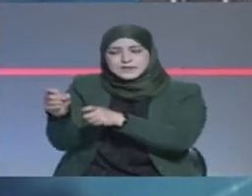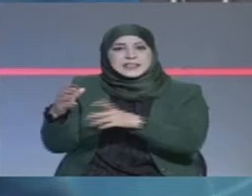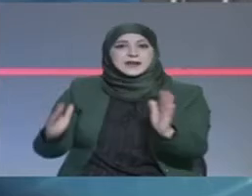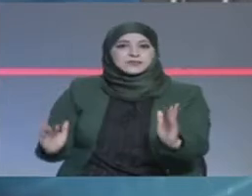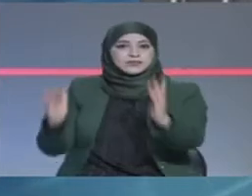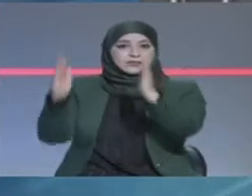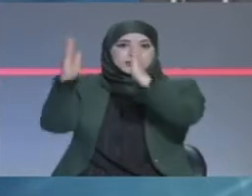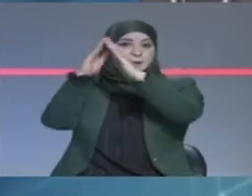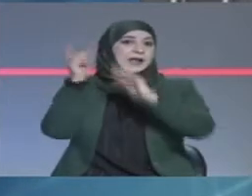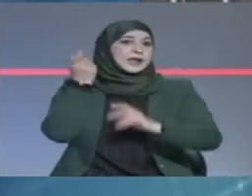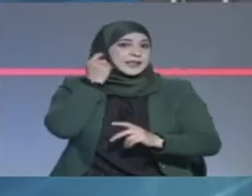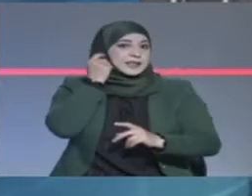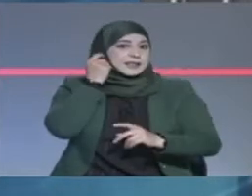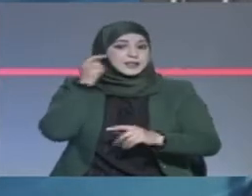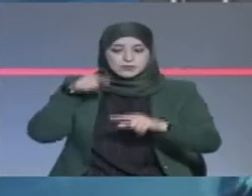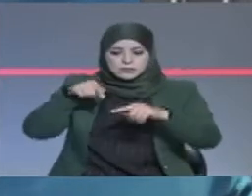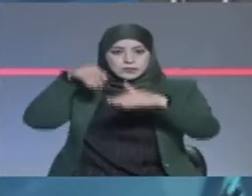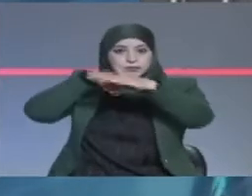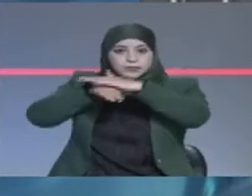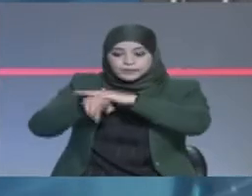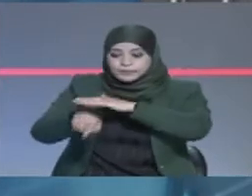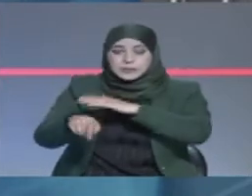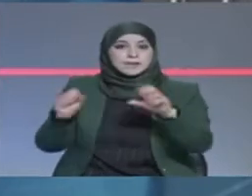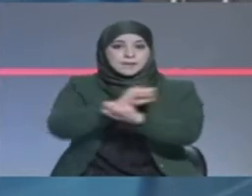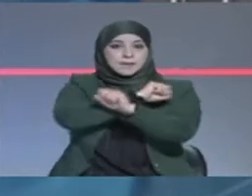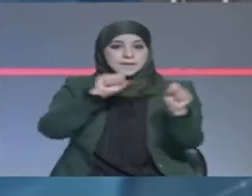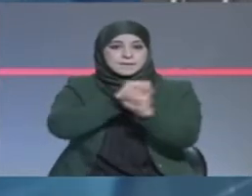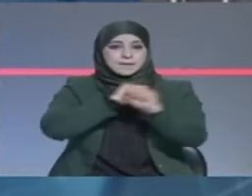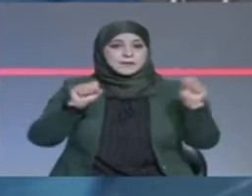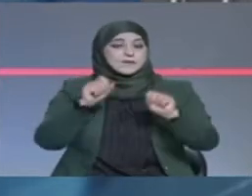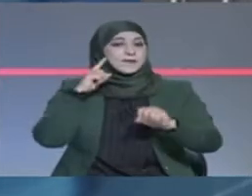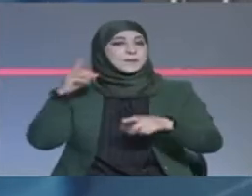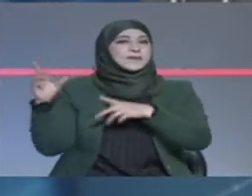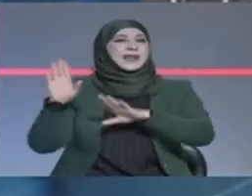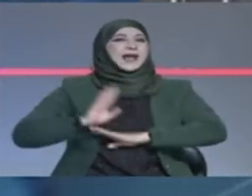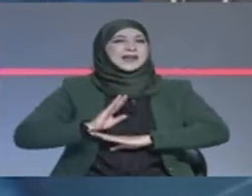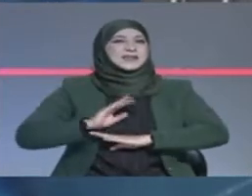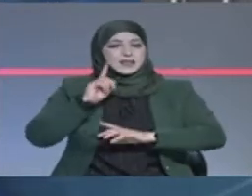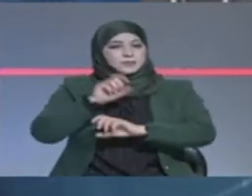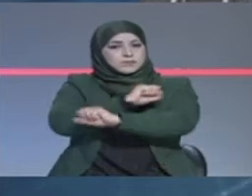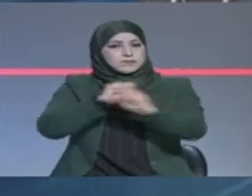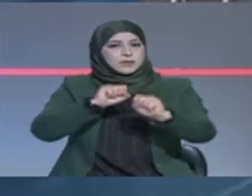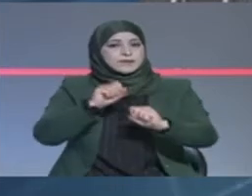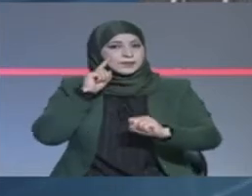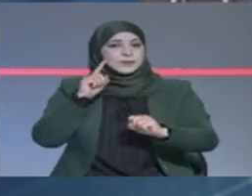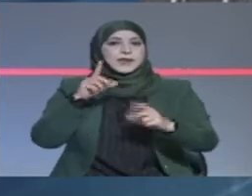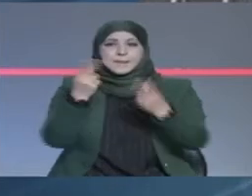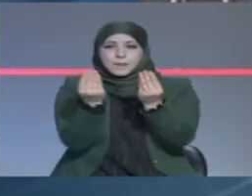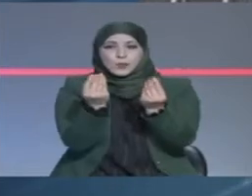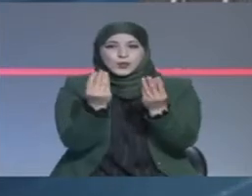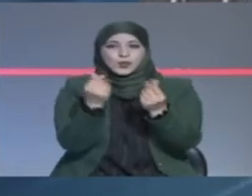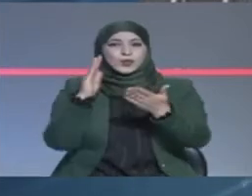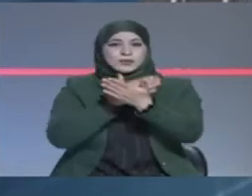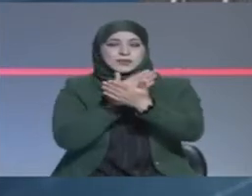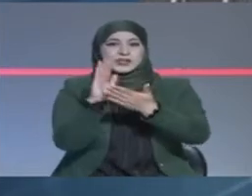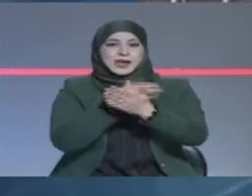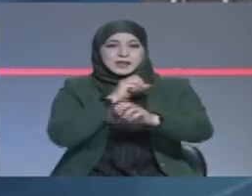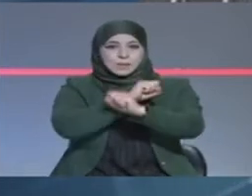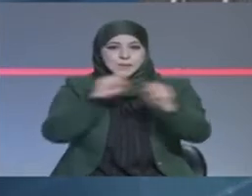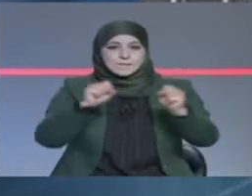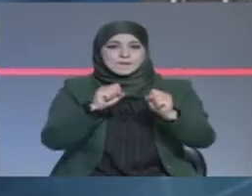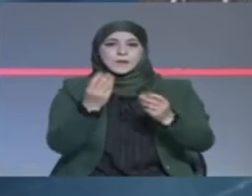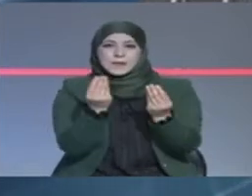وعثرت على كميات من المتفجرات العسكرية به معدات لصنع الإلغام وكمية من مادة